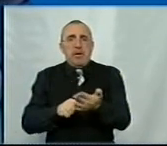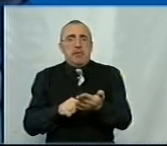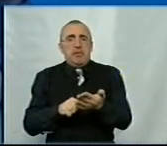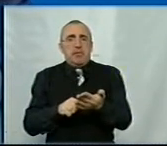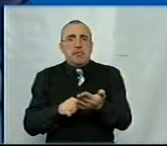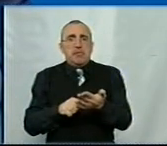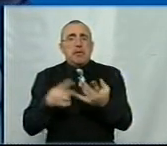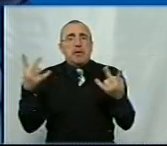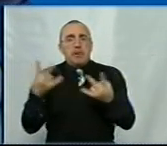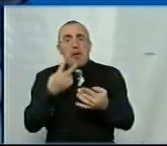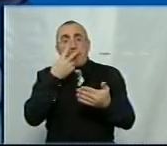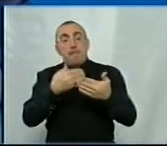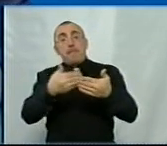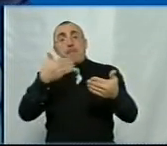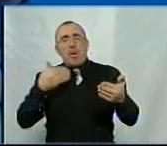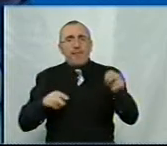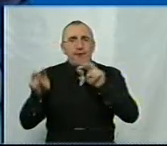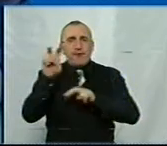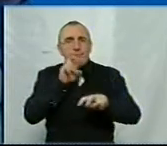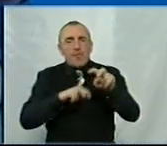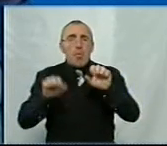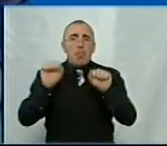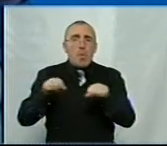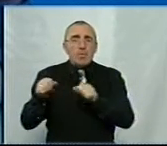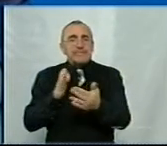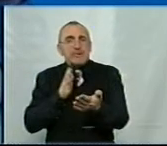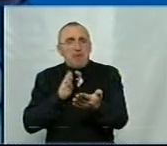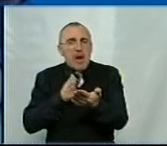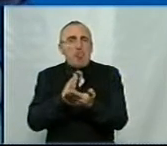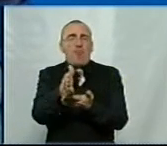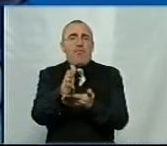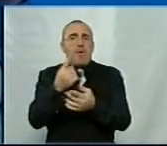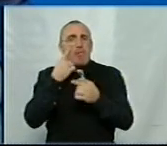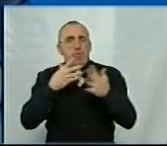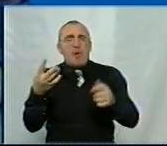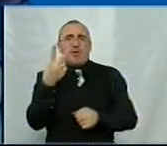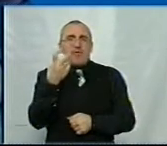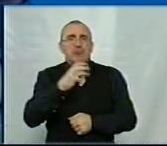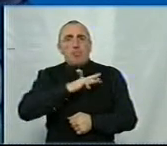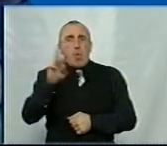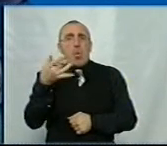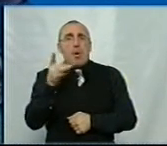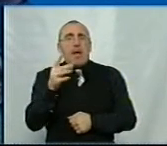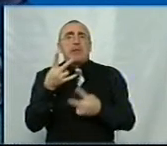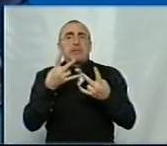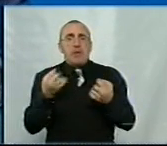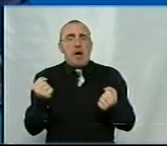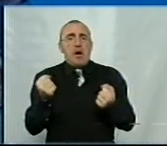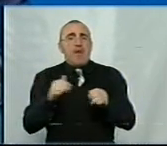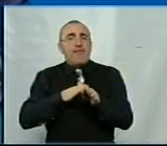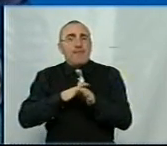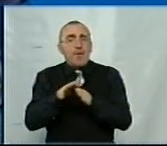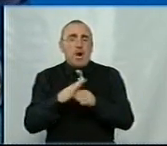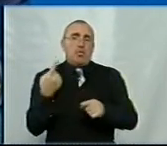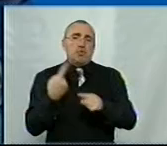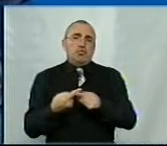треба передбачити, вишукати можливість і спрямувати більше 200 мільйонів гривень на виконання